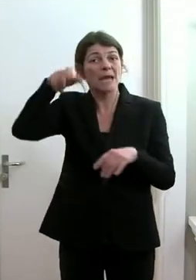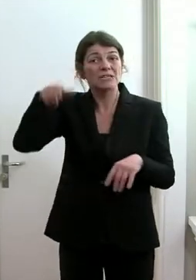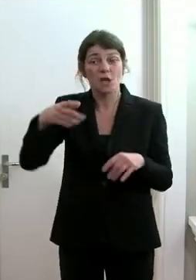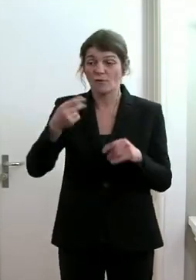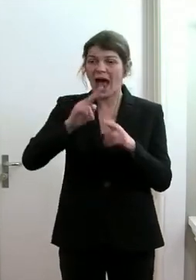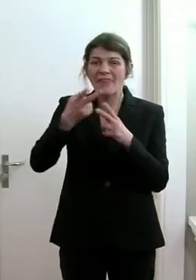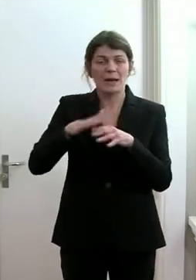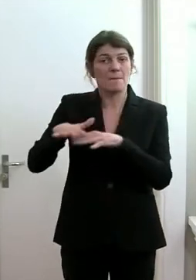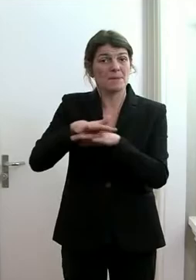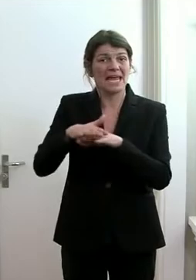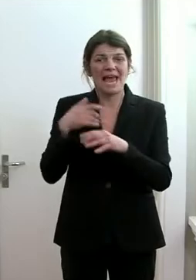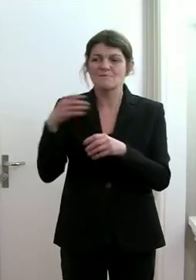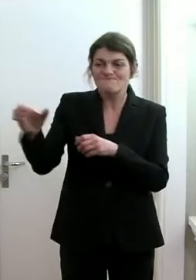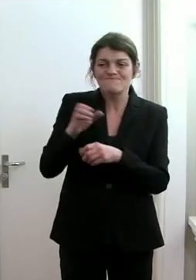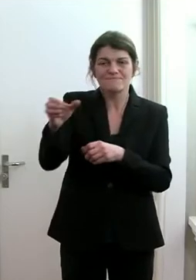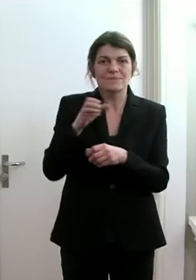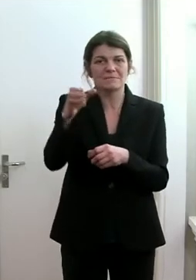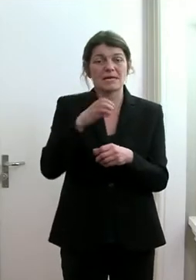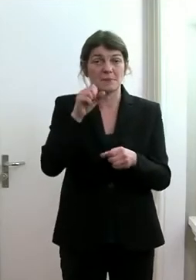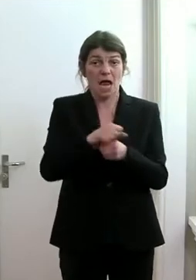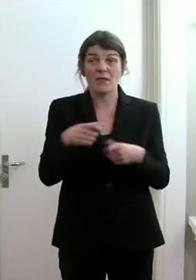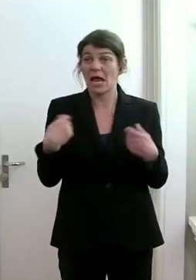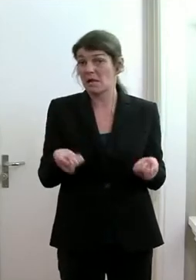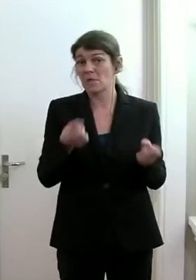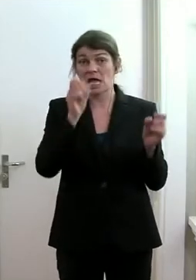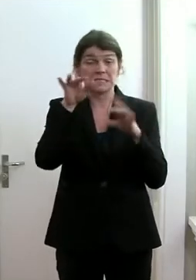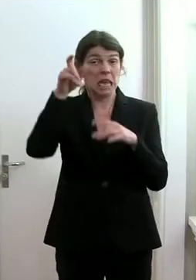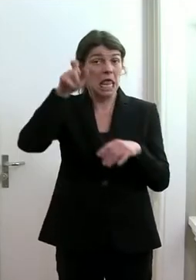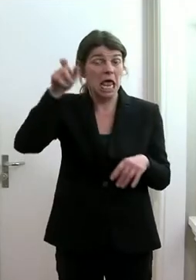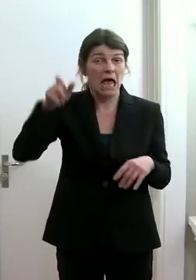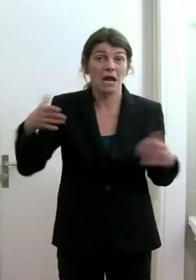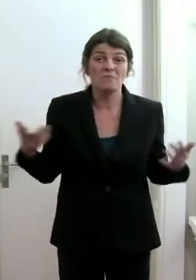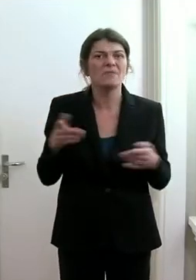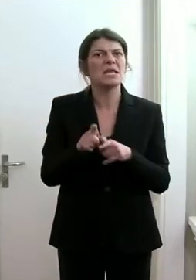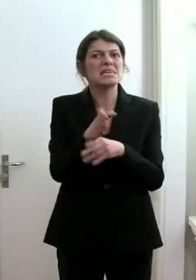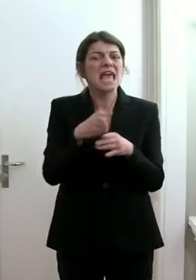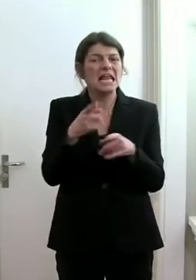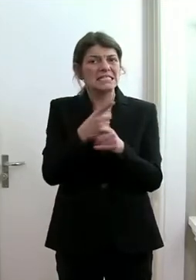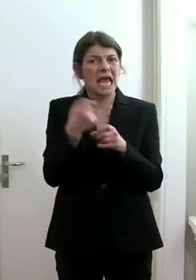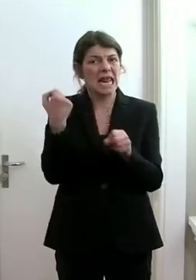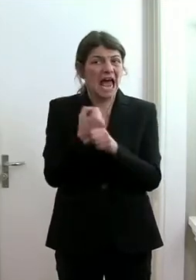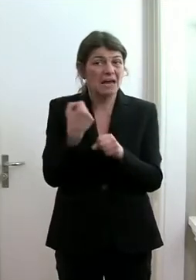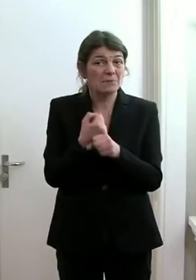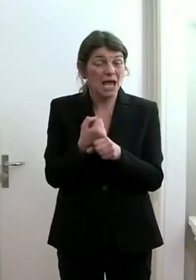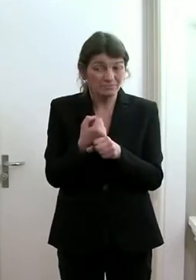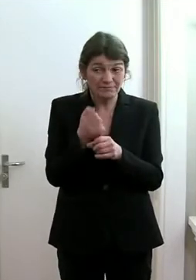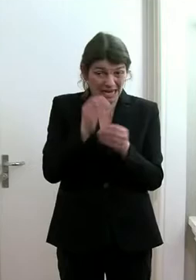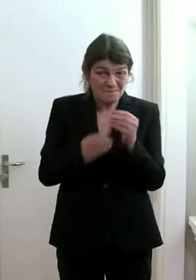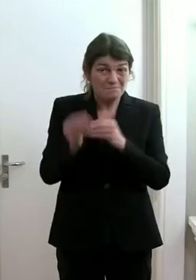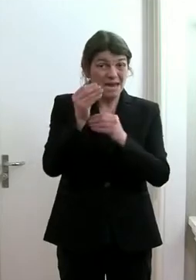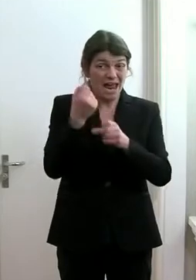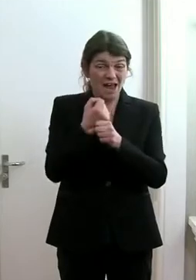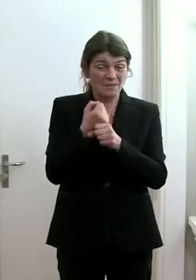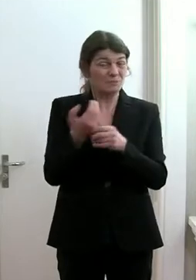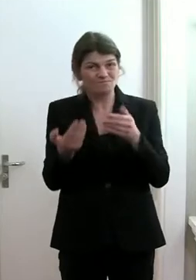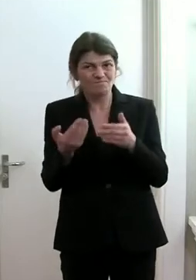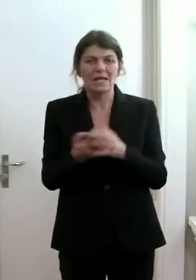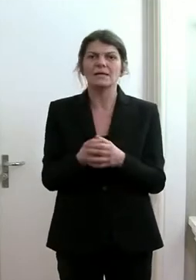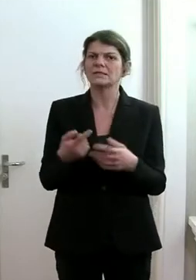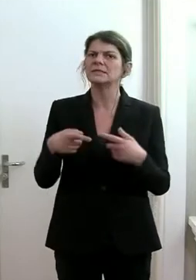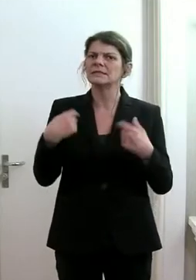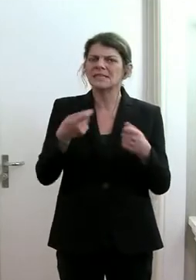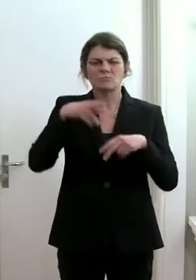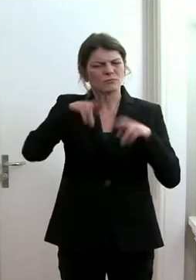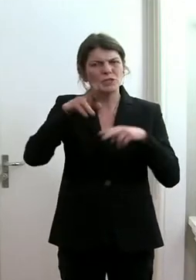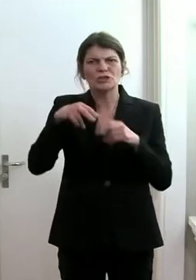Disziplinen, das ich beiziehen könnte? Gibt es Lehrpersonal, das in Teilzeit arbeitet, das man erhöhen könnte? Also da haben wir den